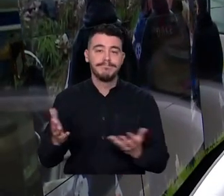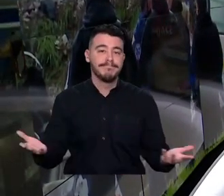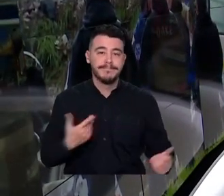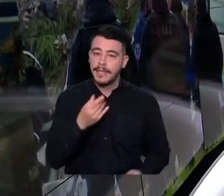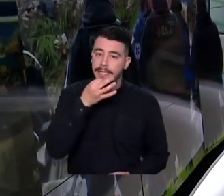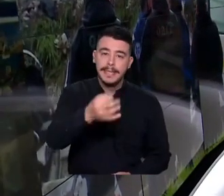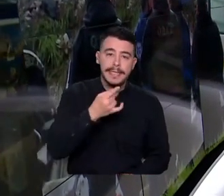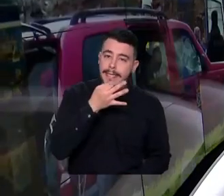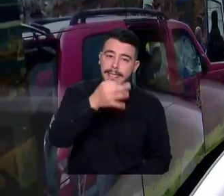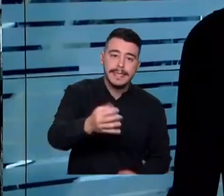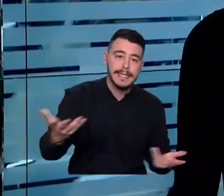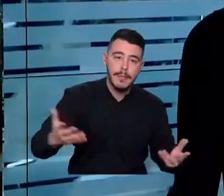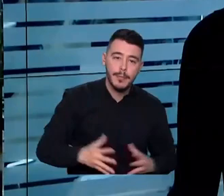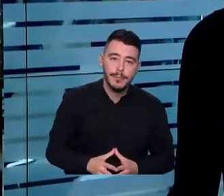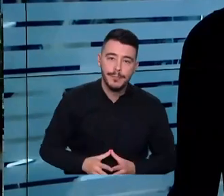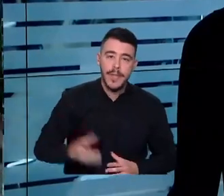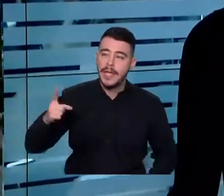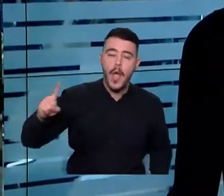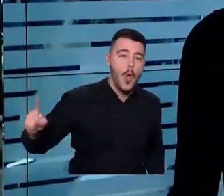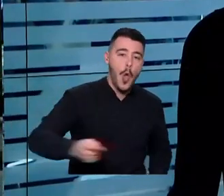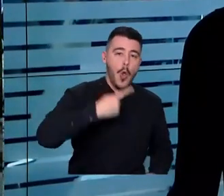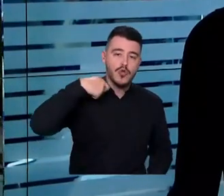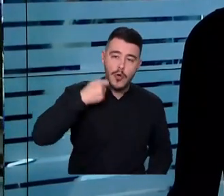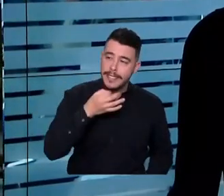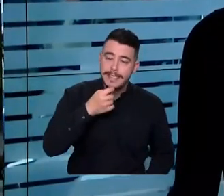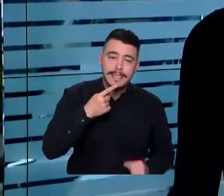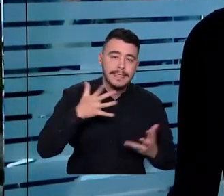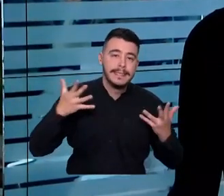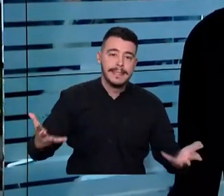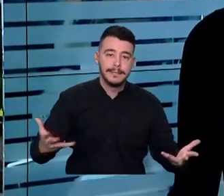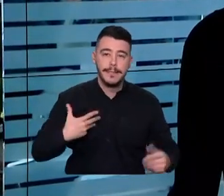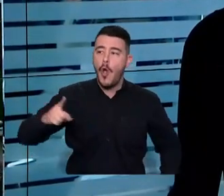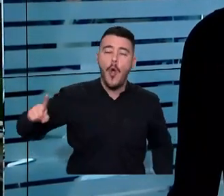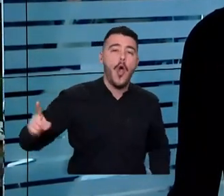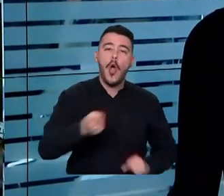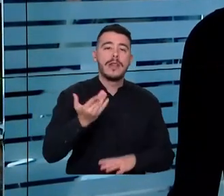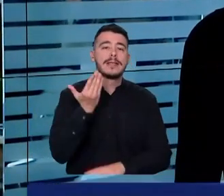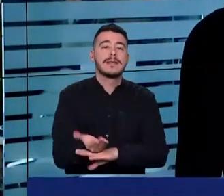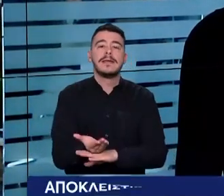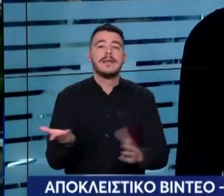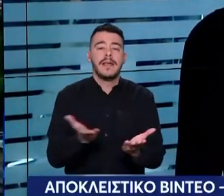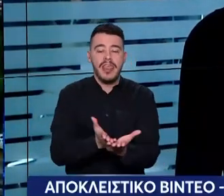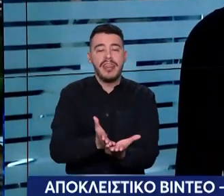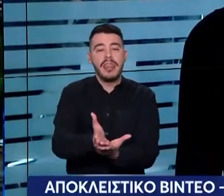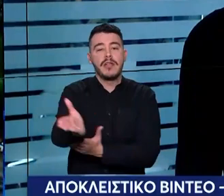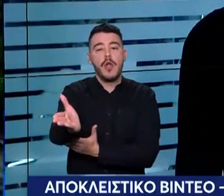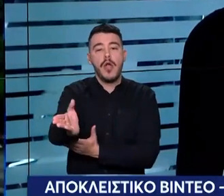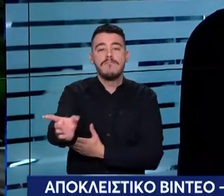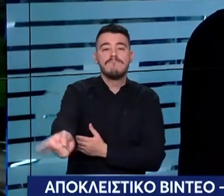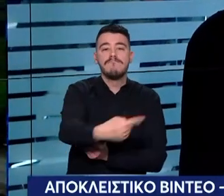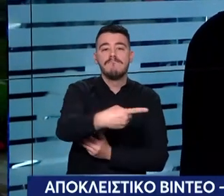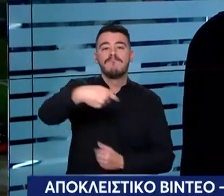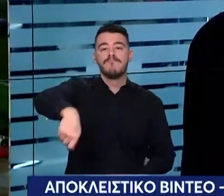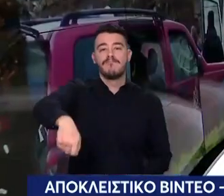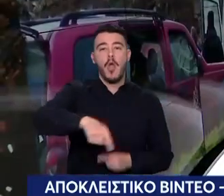αυτούς τους ανθρώπους. Ακριβώς. Και βεβαίως αυτό που ζητάνε όλοι, τι είναι δικαίωση. Πού έχουν στραμμένα τα βλέμματά τους,